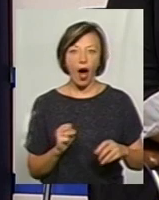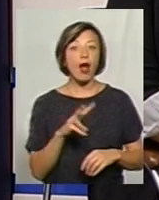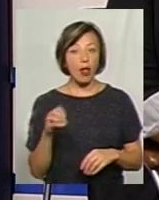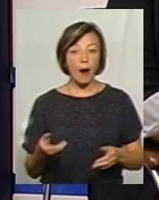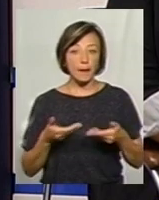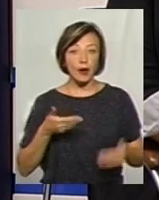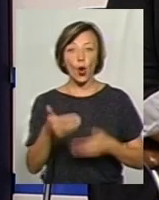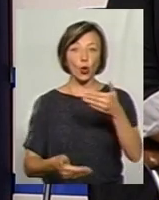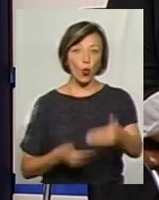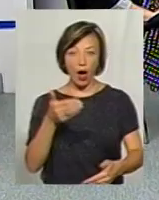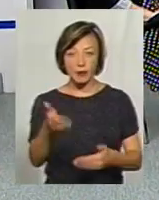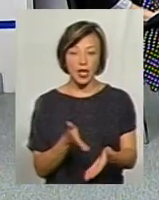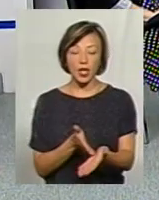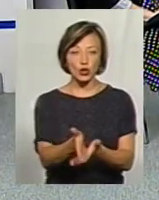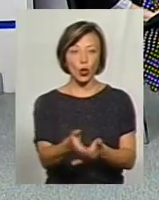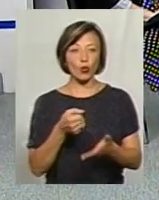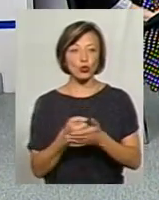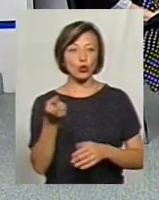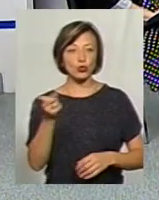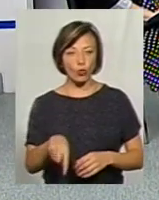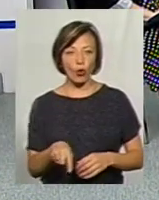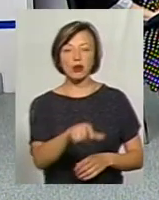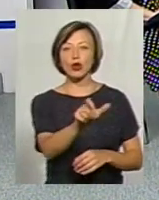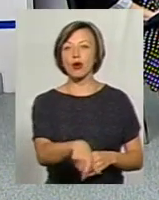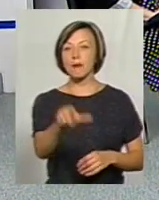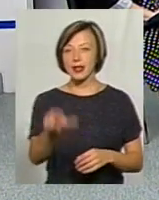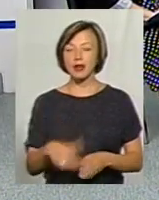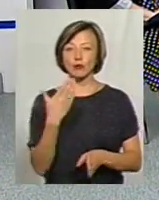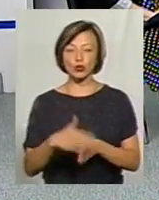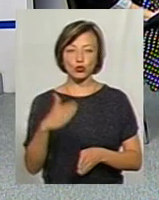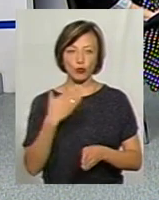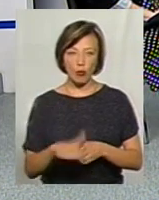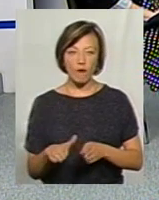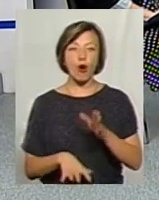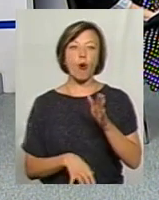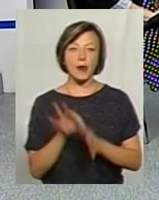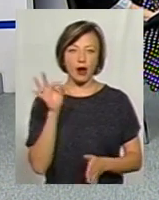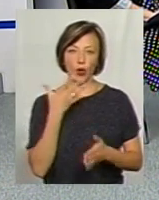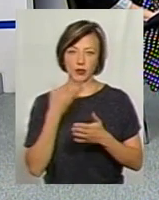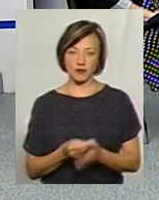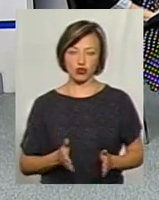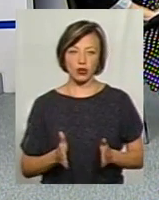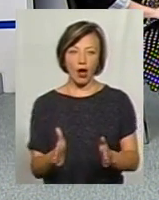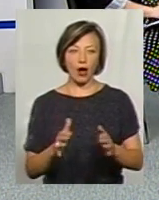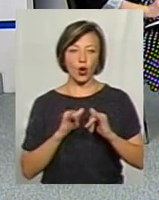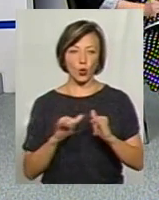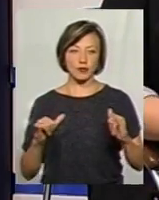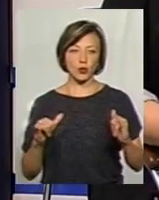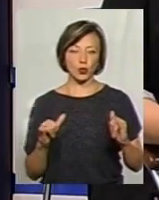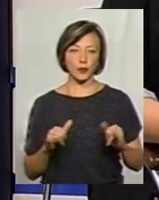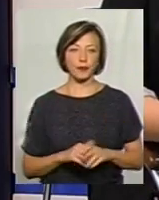ми рухаємося на шляху до того, що громадяни поступово обирають свій шлях розвитку.